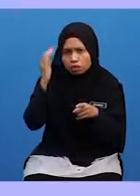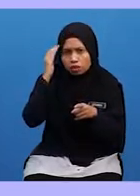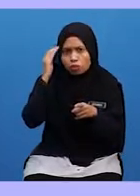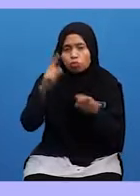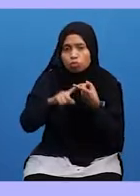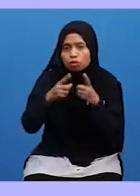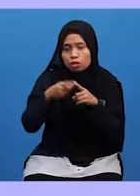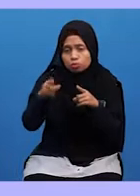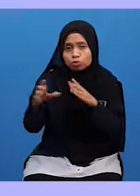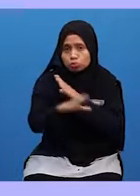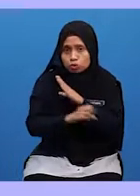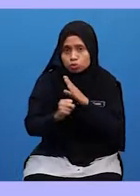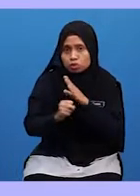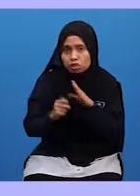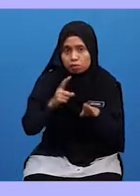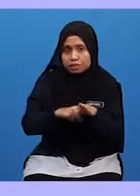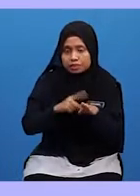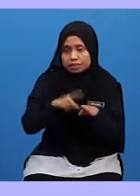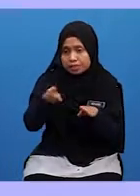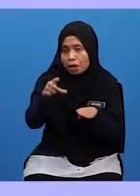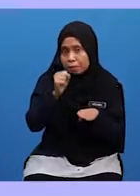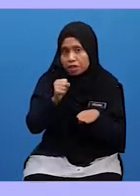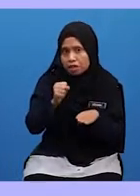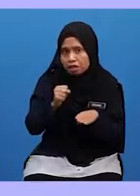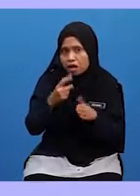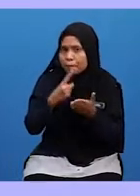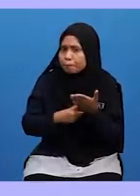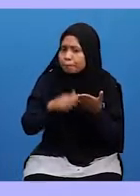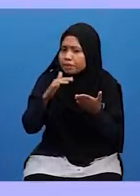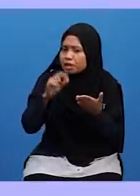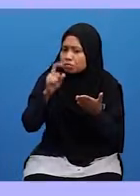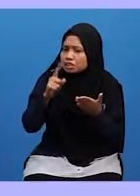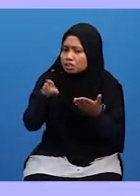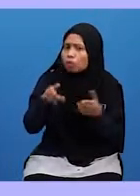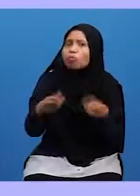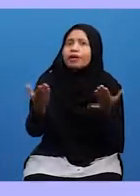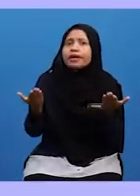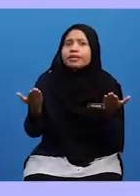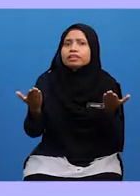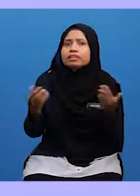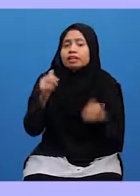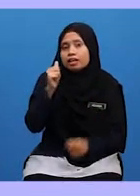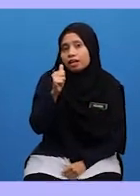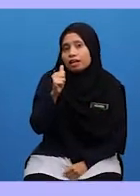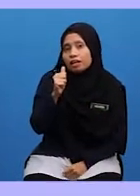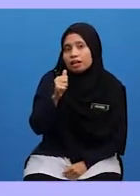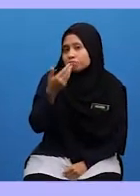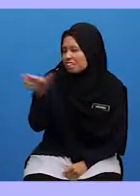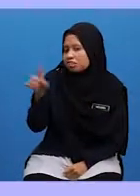Kamu Melihatnya Ketika Dia Mengambil Apakah Tindakan Pertama Kamu A